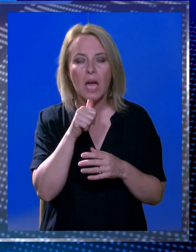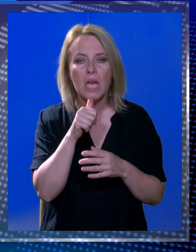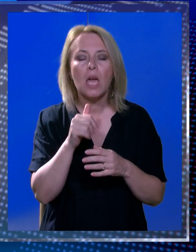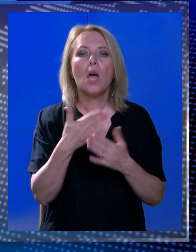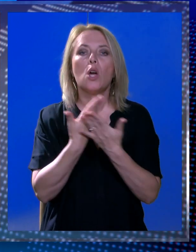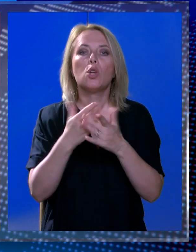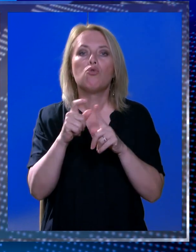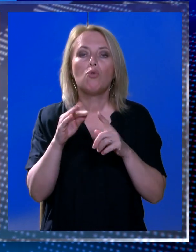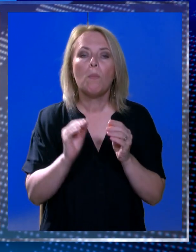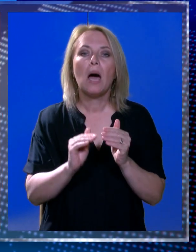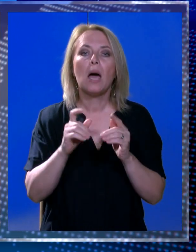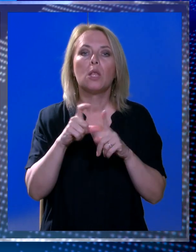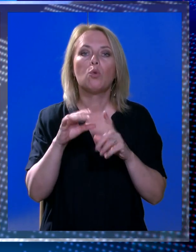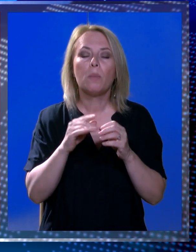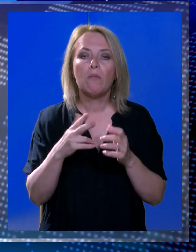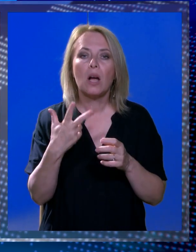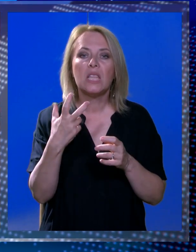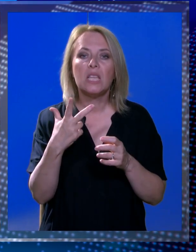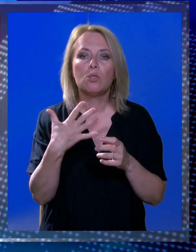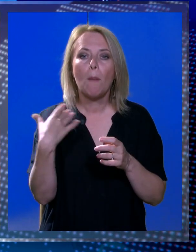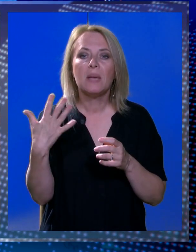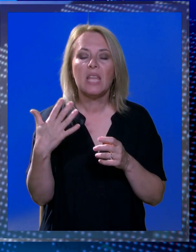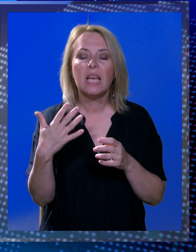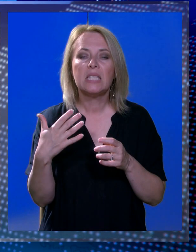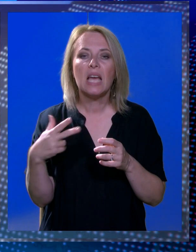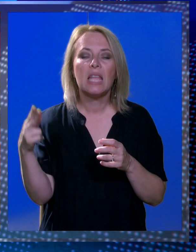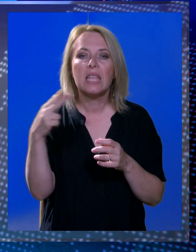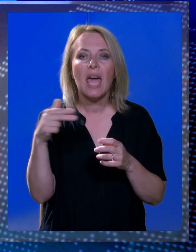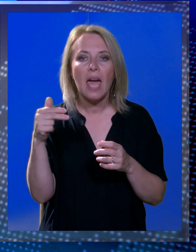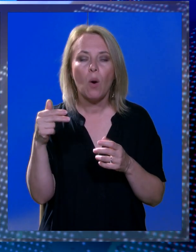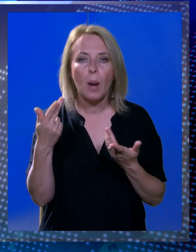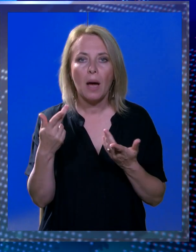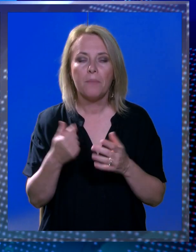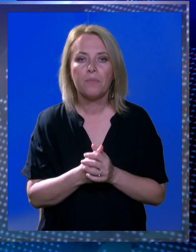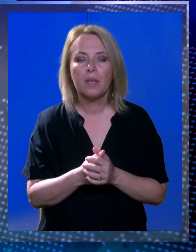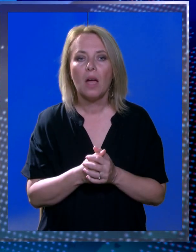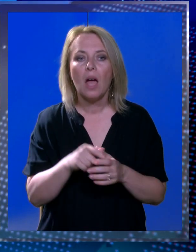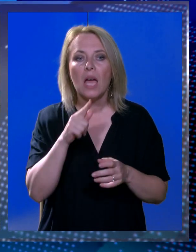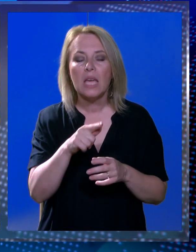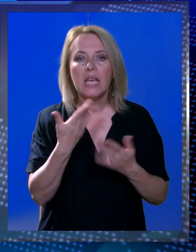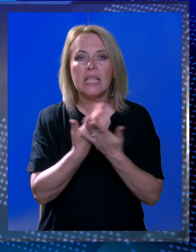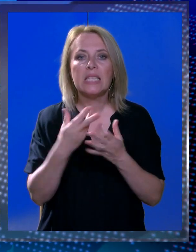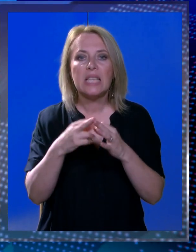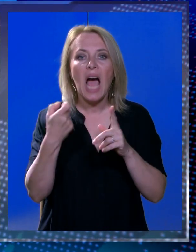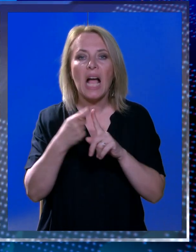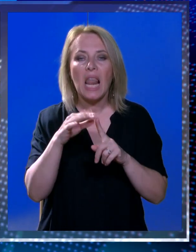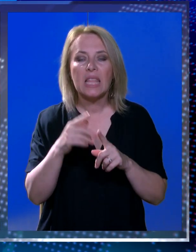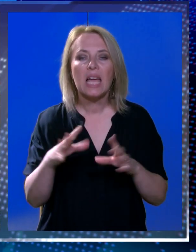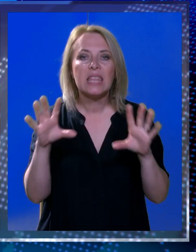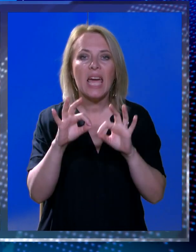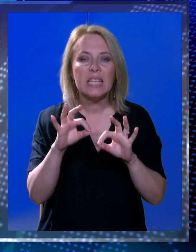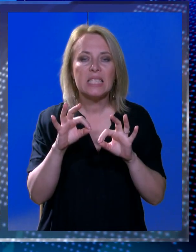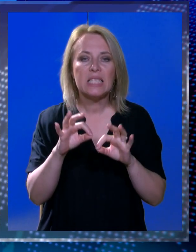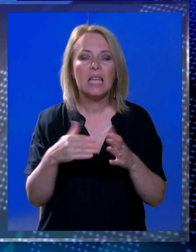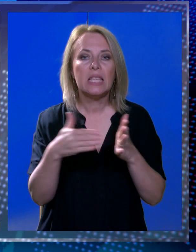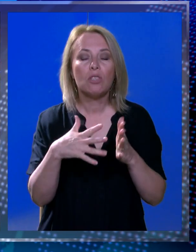napomenu Župa Dubrovačka ako evo, simboličnih 350 eura, i od zaklada vlaga djela s 10